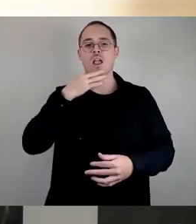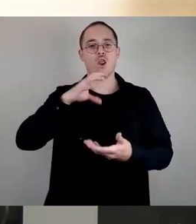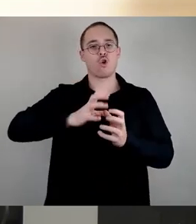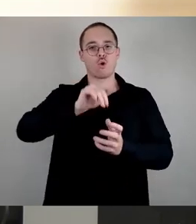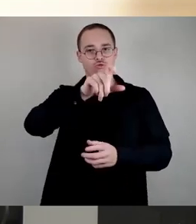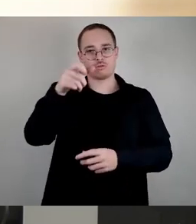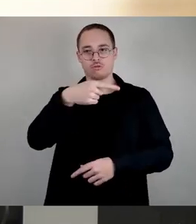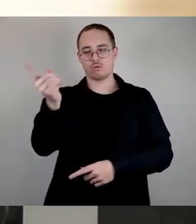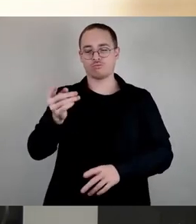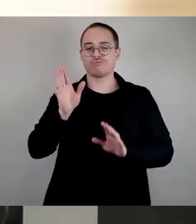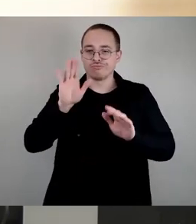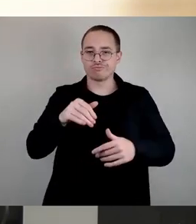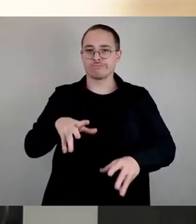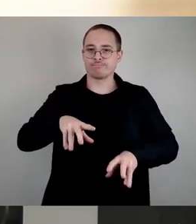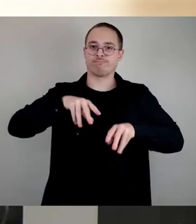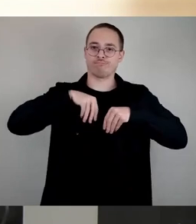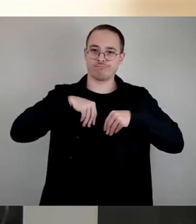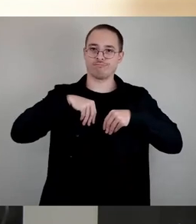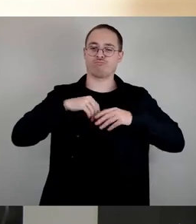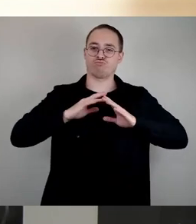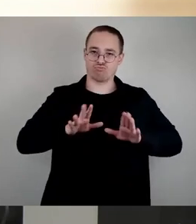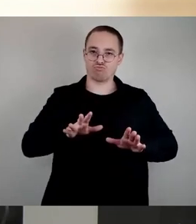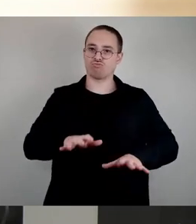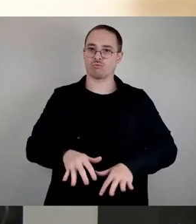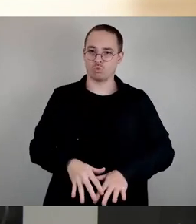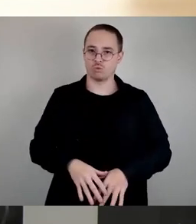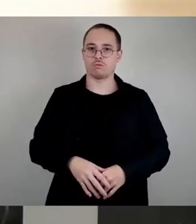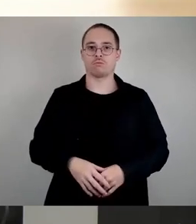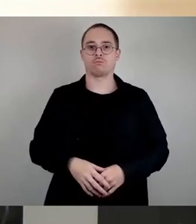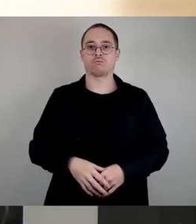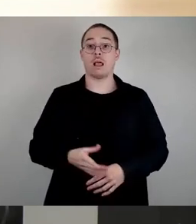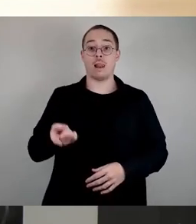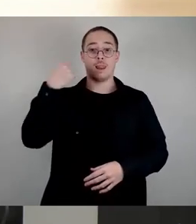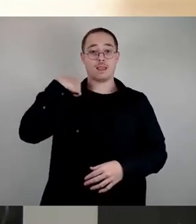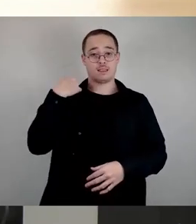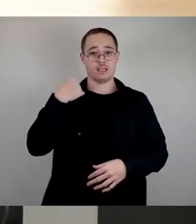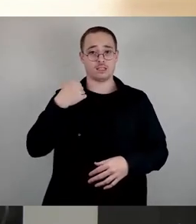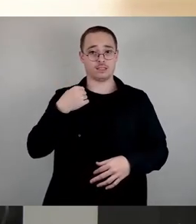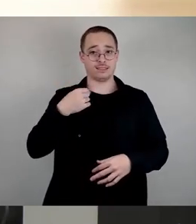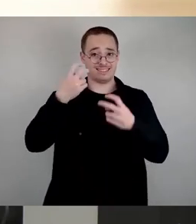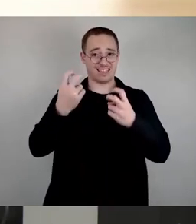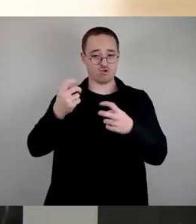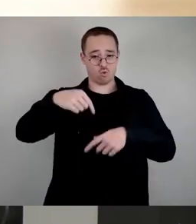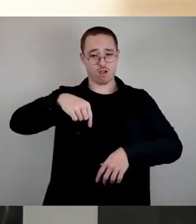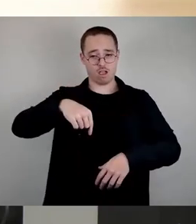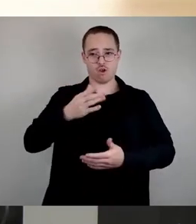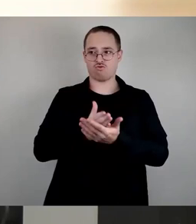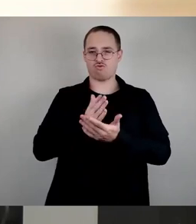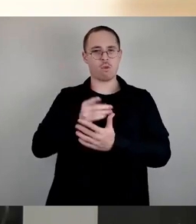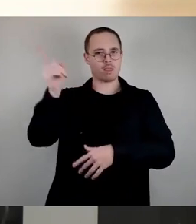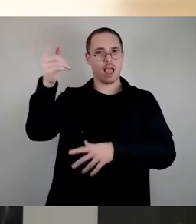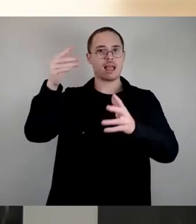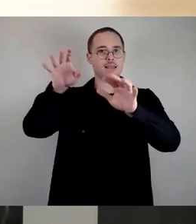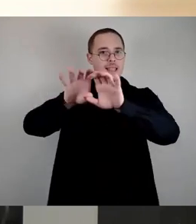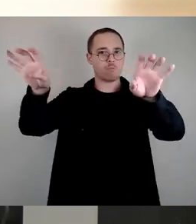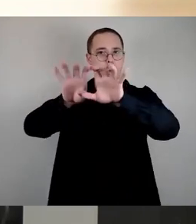Da ich zur letzten Stadtratssitzung, als dieses Thema schon auf der Tagesordnung stand, von Zuschauern auf der Tribüne, die heute irgendwas verpennt